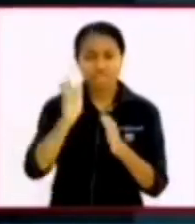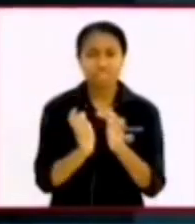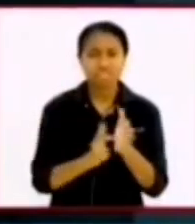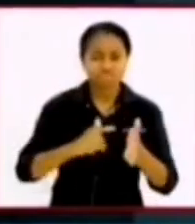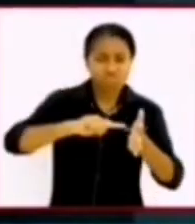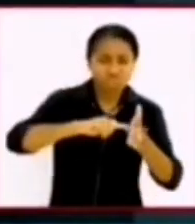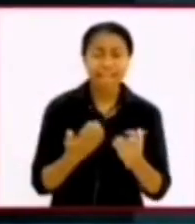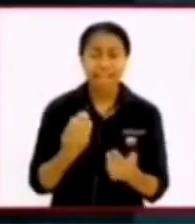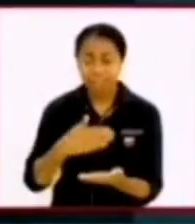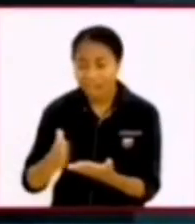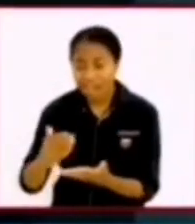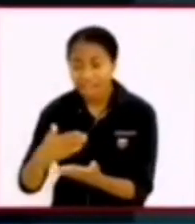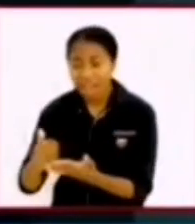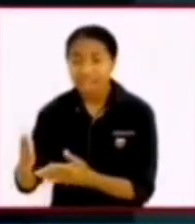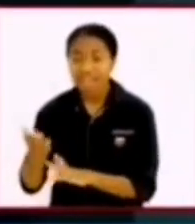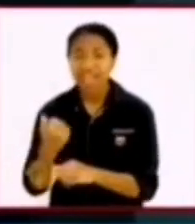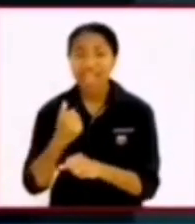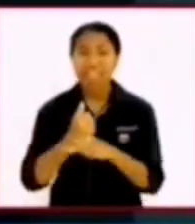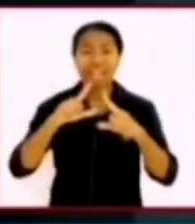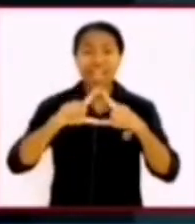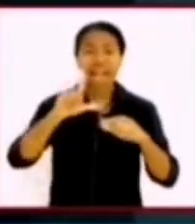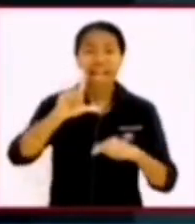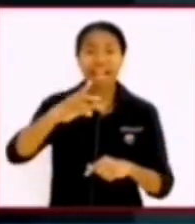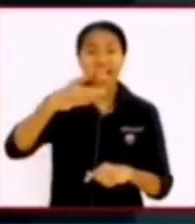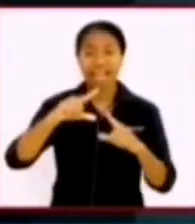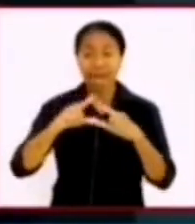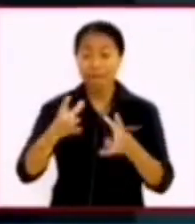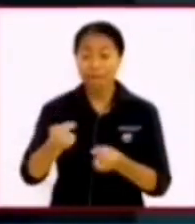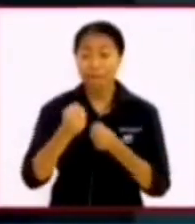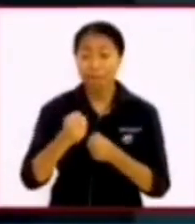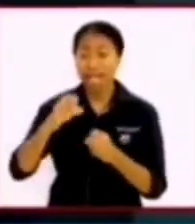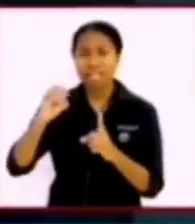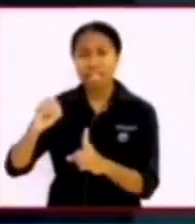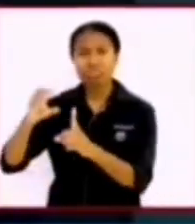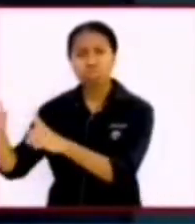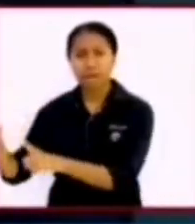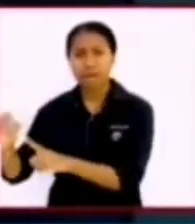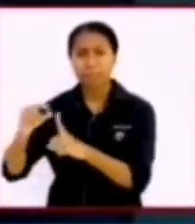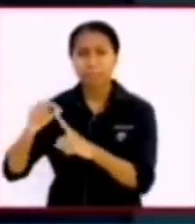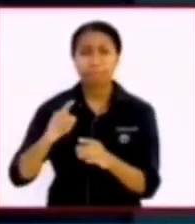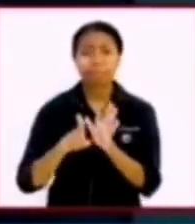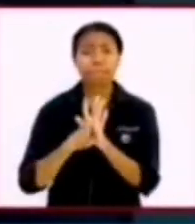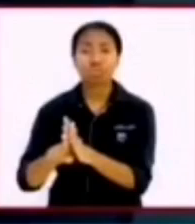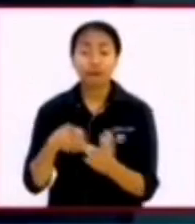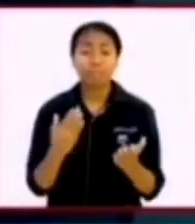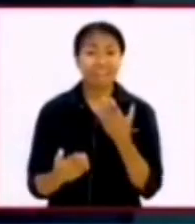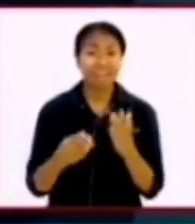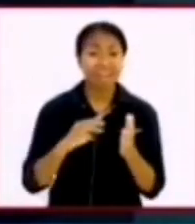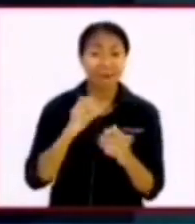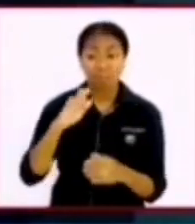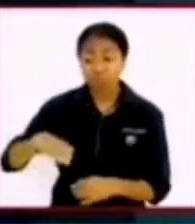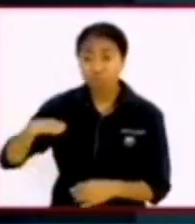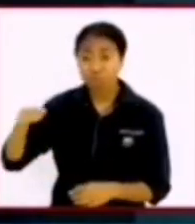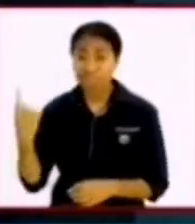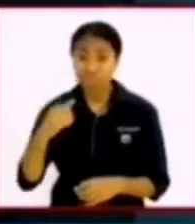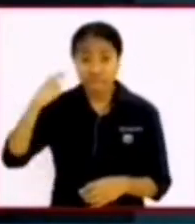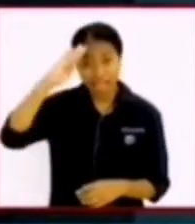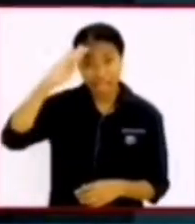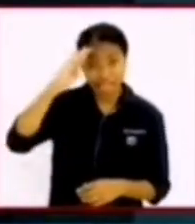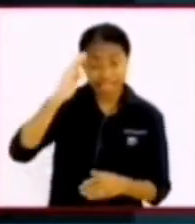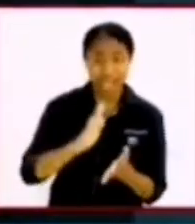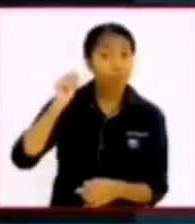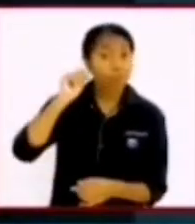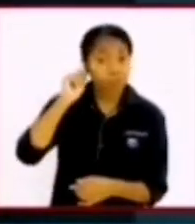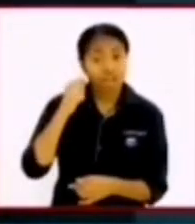di Galilea dan dia mendapatkan ribuan pengikutnya dari Galilea bahkan murid-muridnya baik laki-laki perempuan itu dari